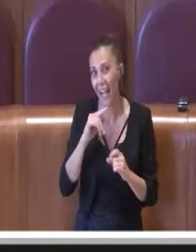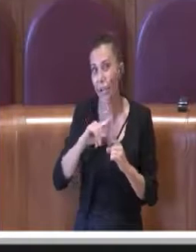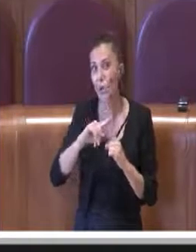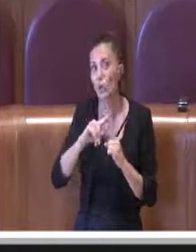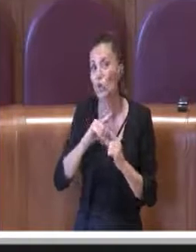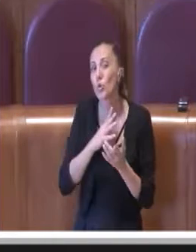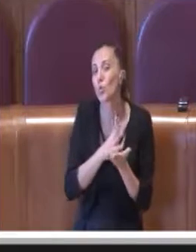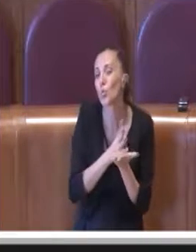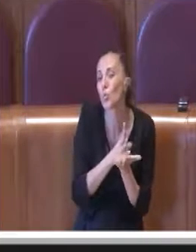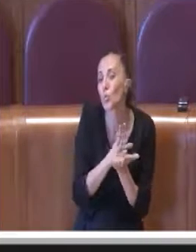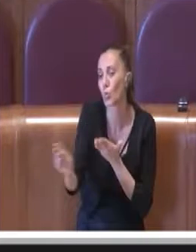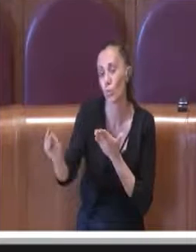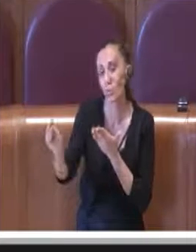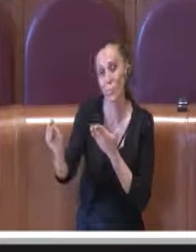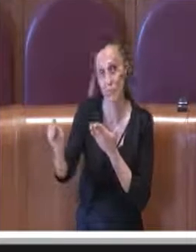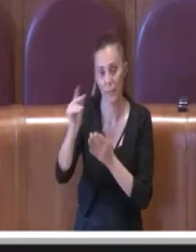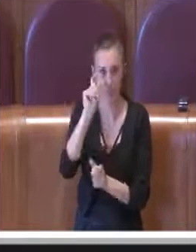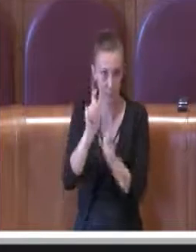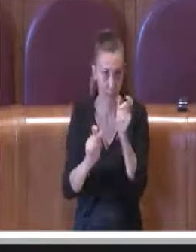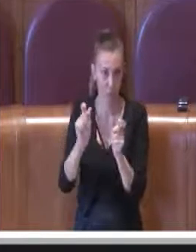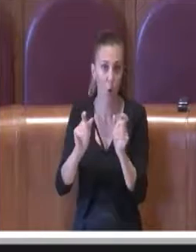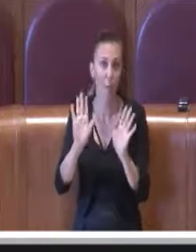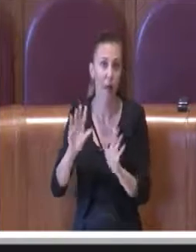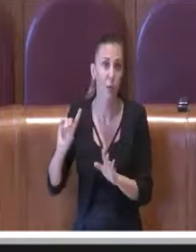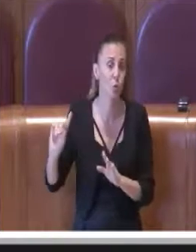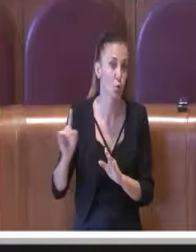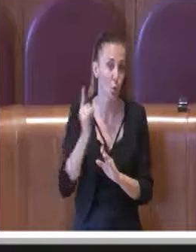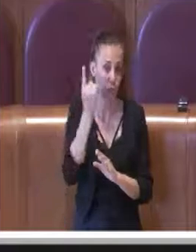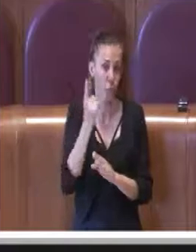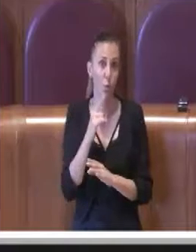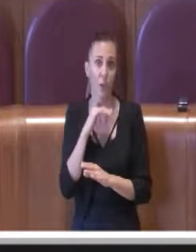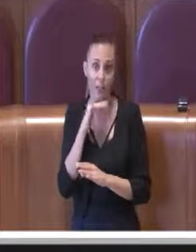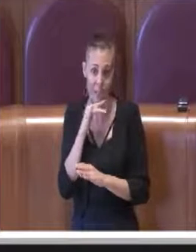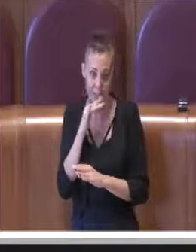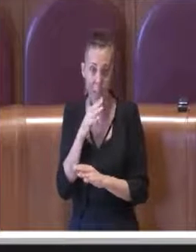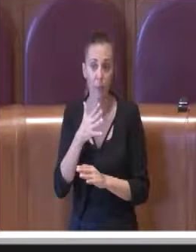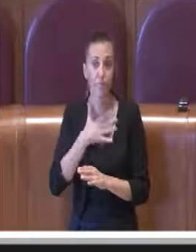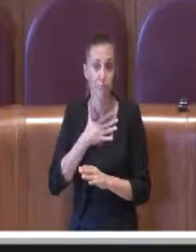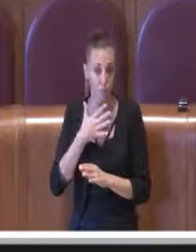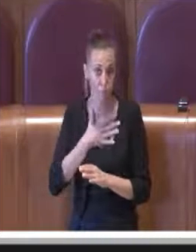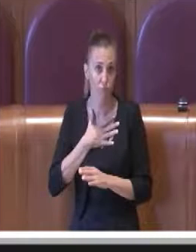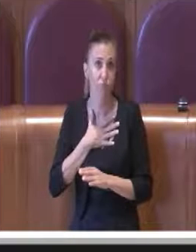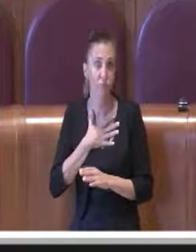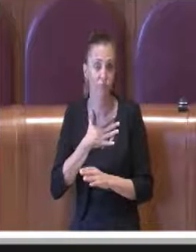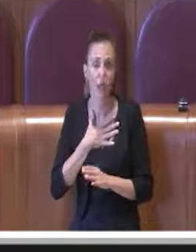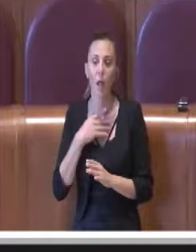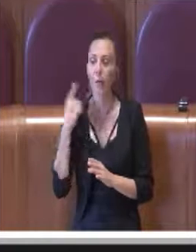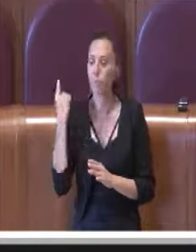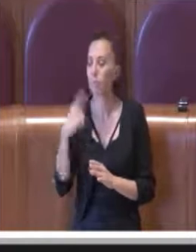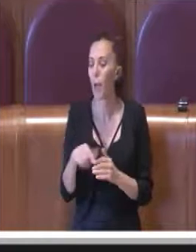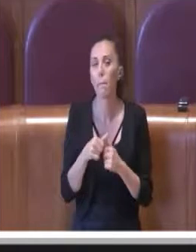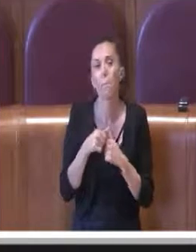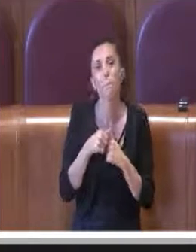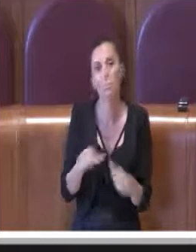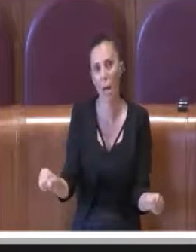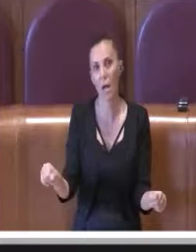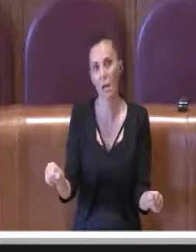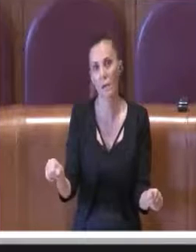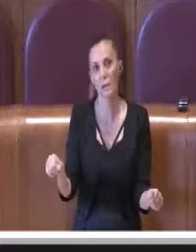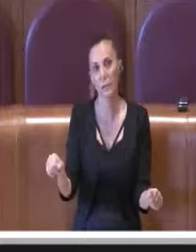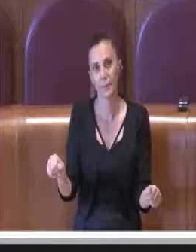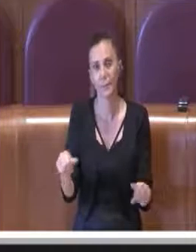tutte e di tutte le persone, ma in particolare degli anziani, per noi è un elemento fondamentale.